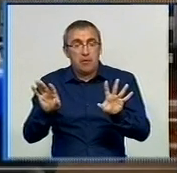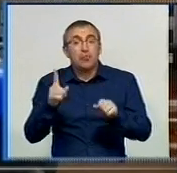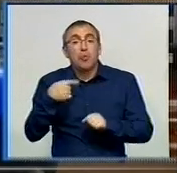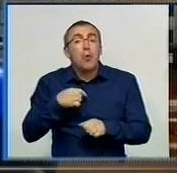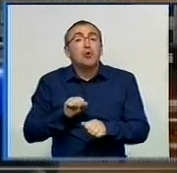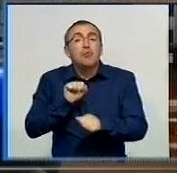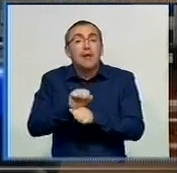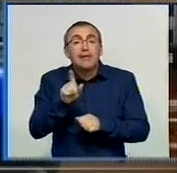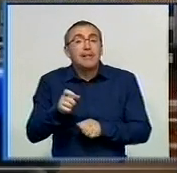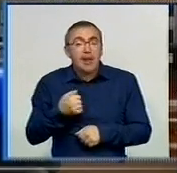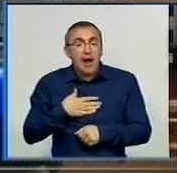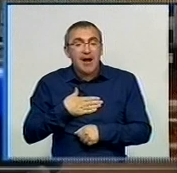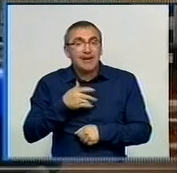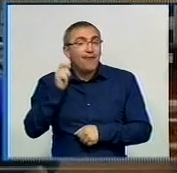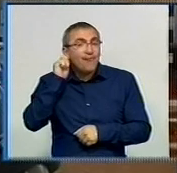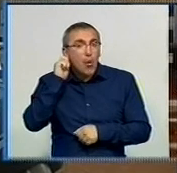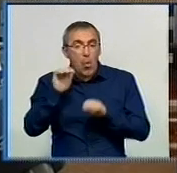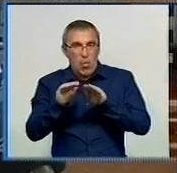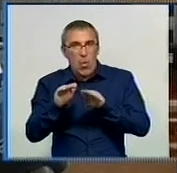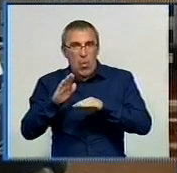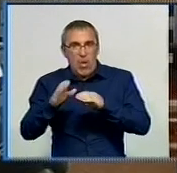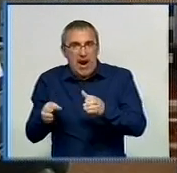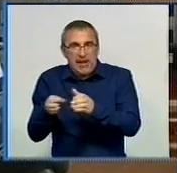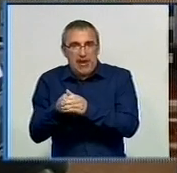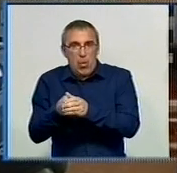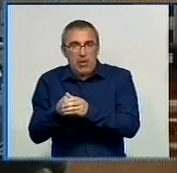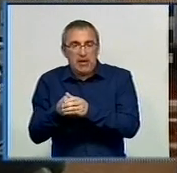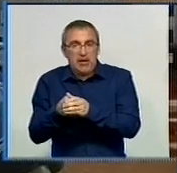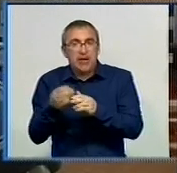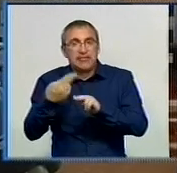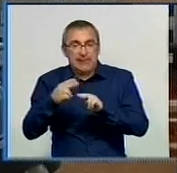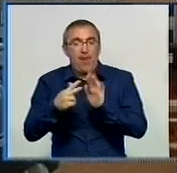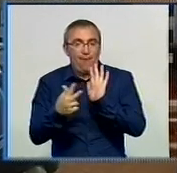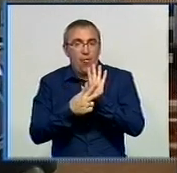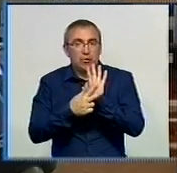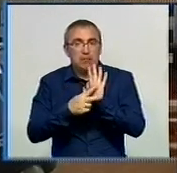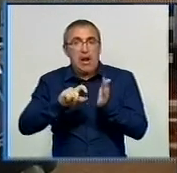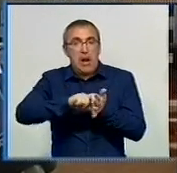зупинилися саме на такій віковій категорії? Це восьмий клас.